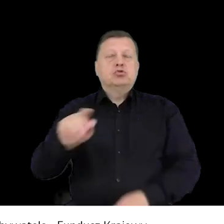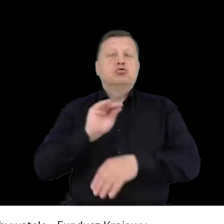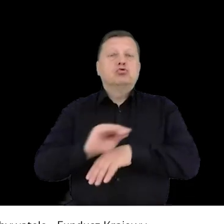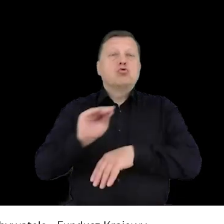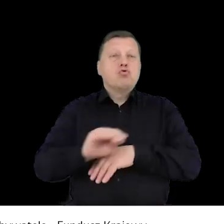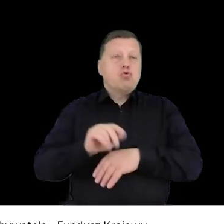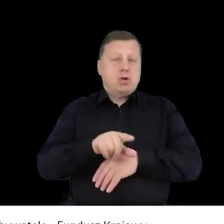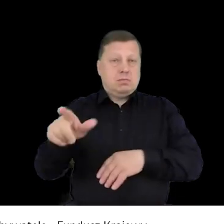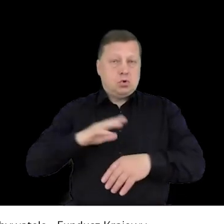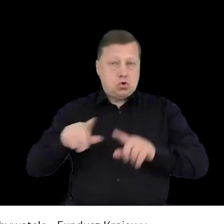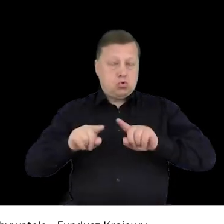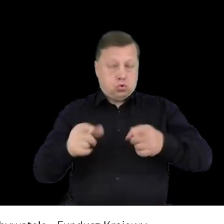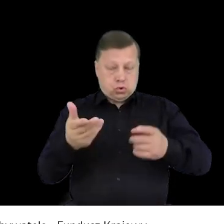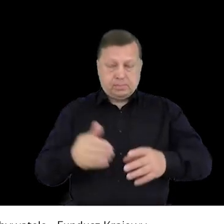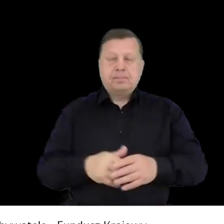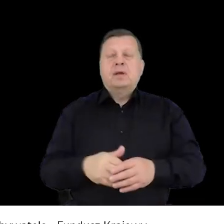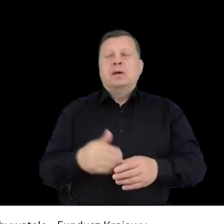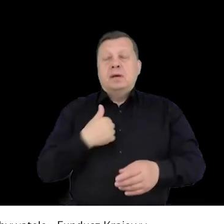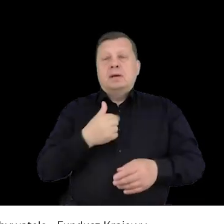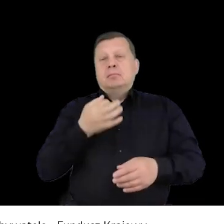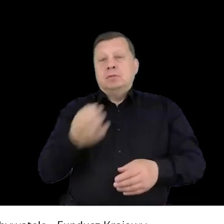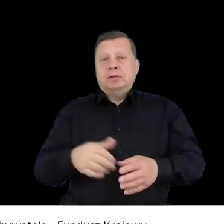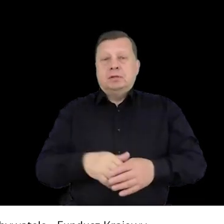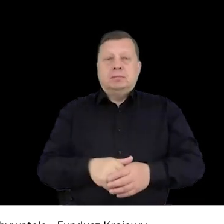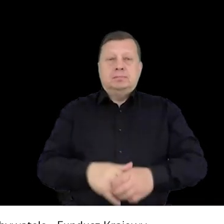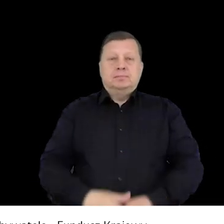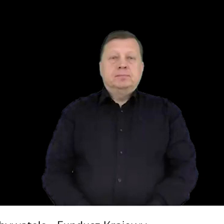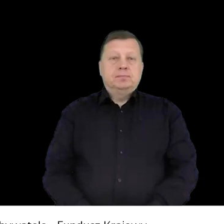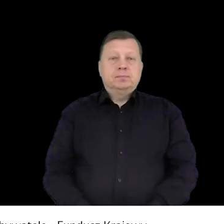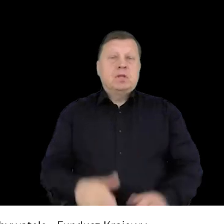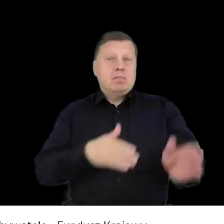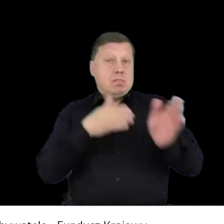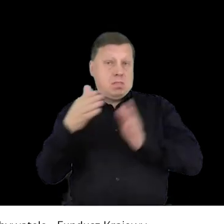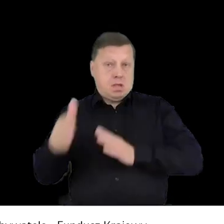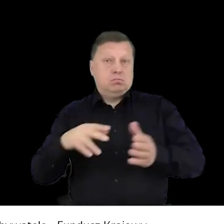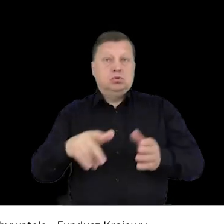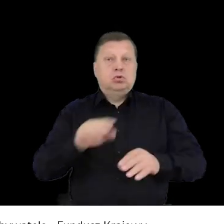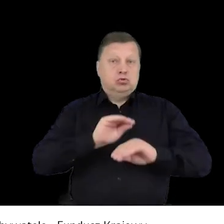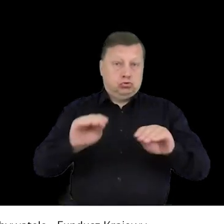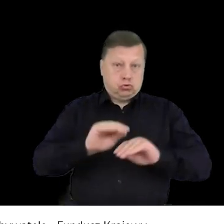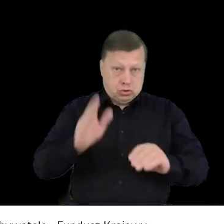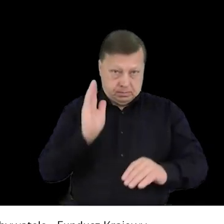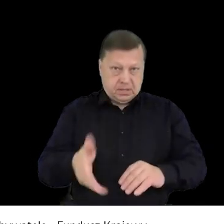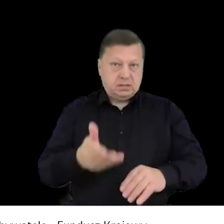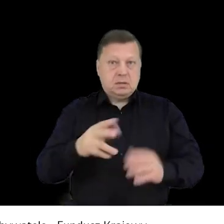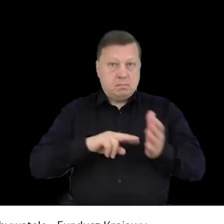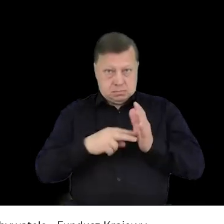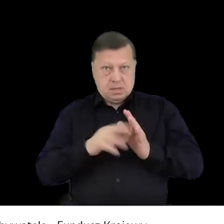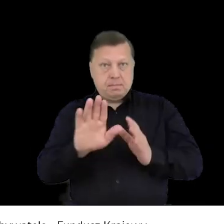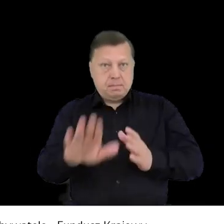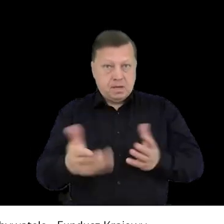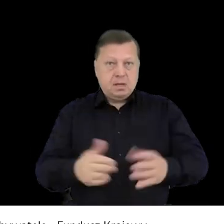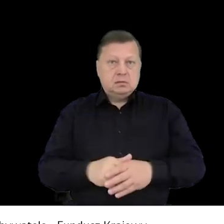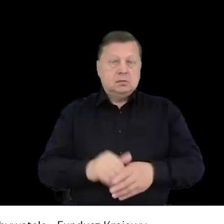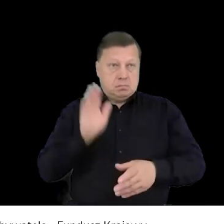organizowaliście. Czy planujecie, planujecie kolejne szkolenia i ewentualnie czy będziecie dawać